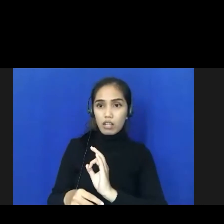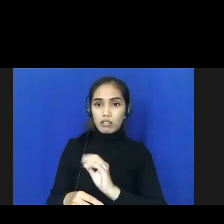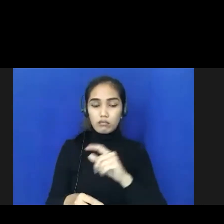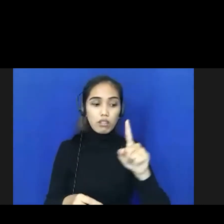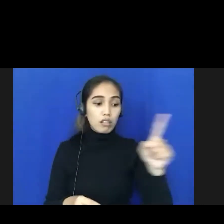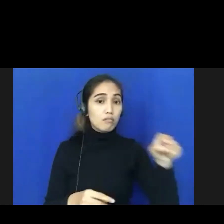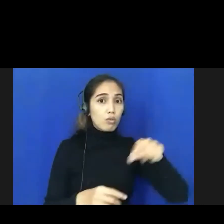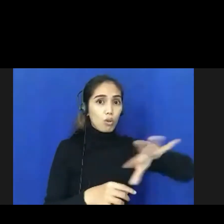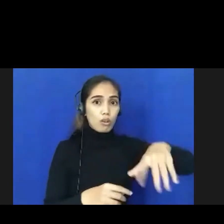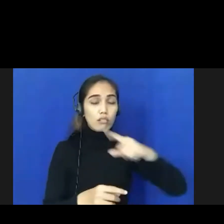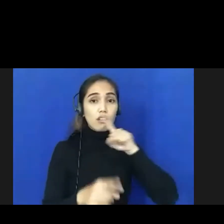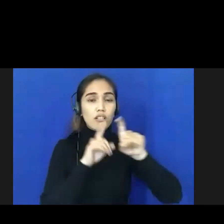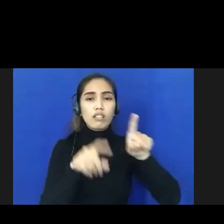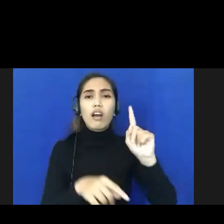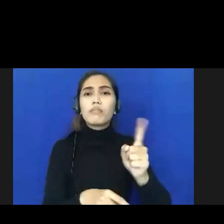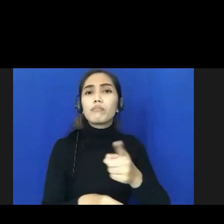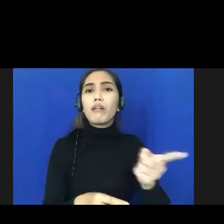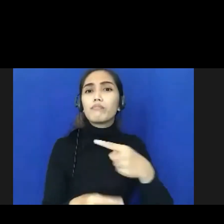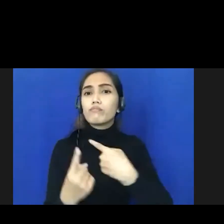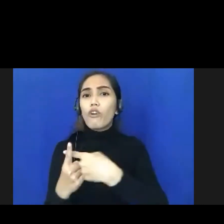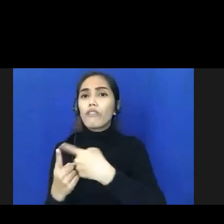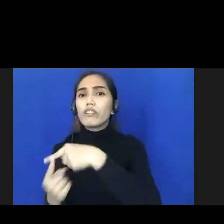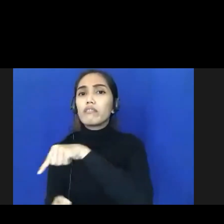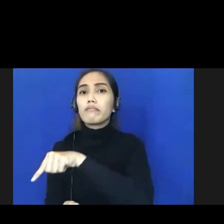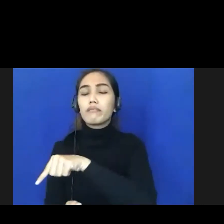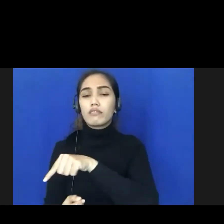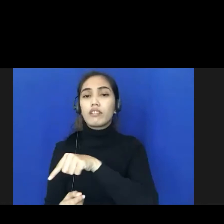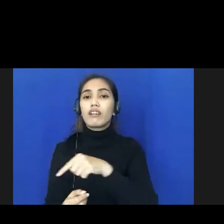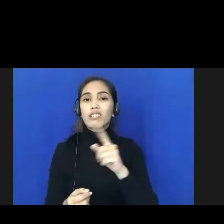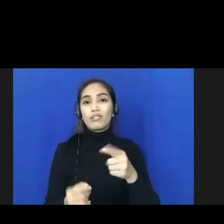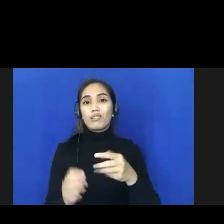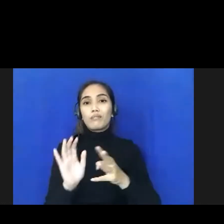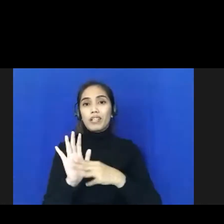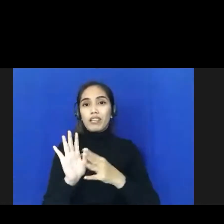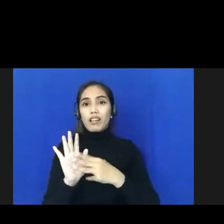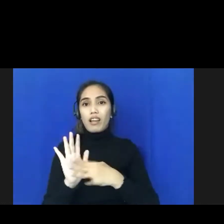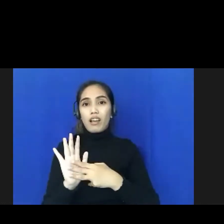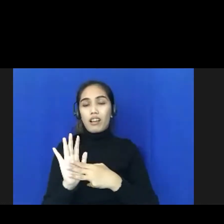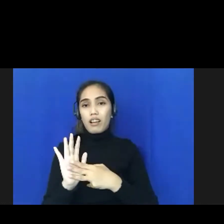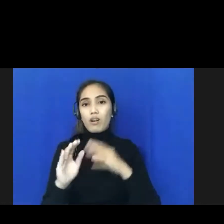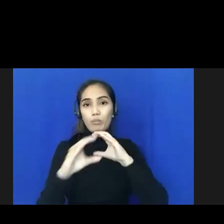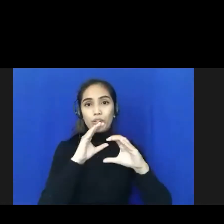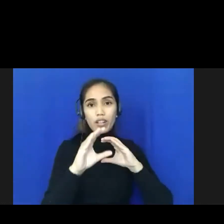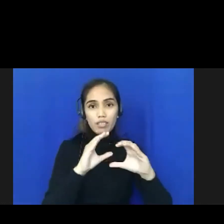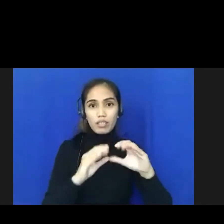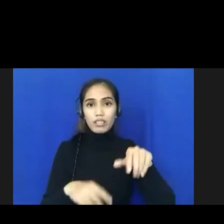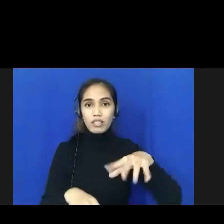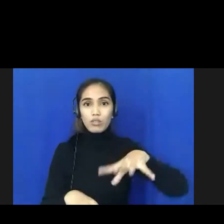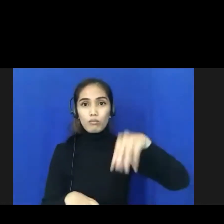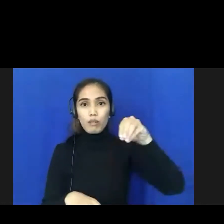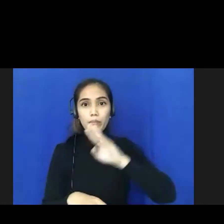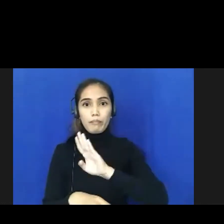jadi itulah dinamika di dalam era apa namanya COVID yang ada di kabupaten kami